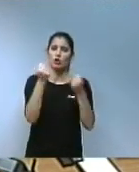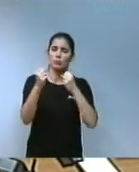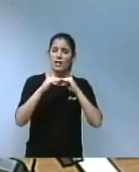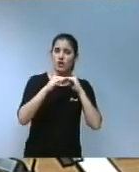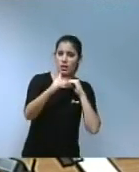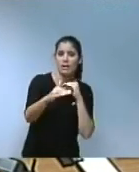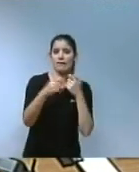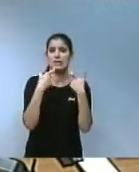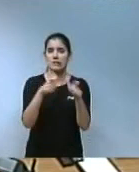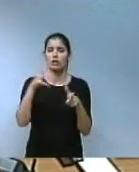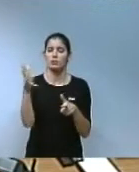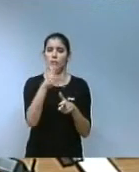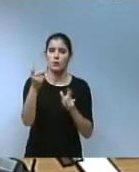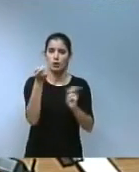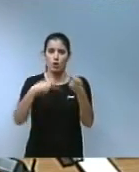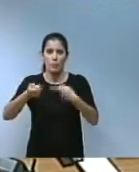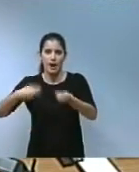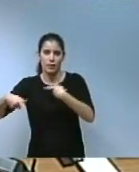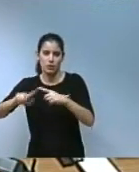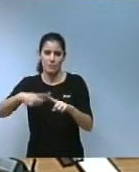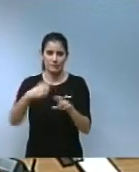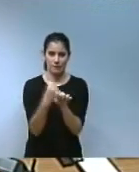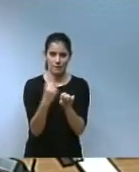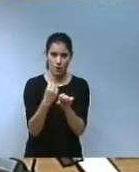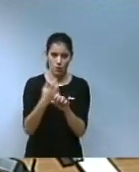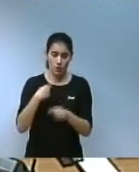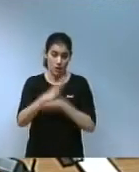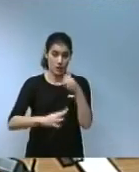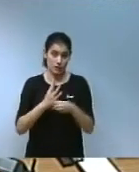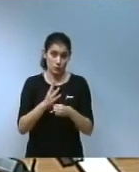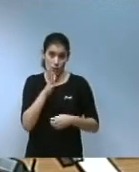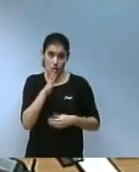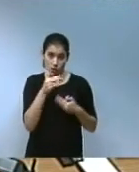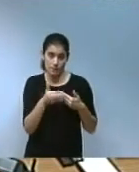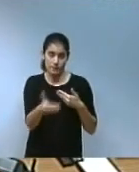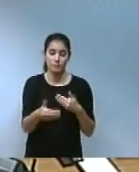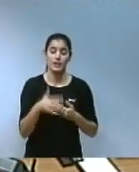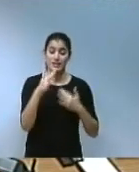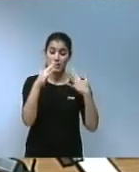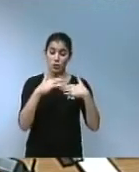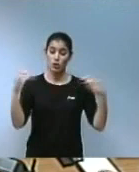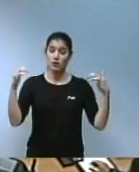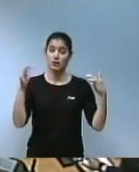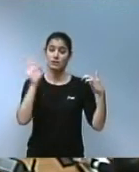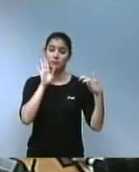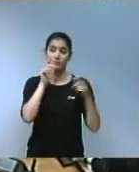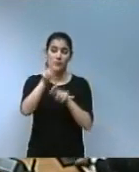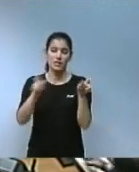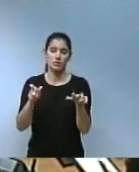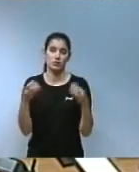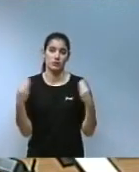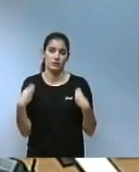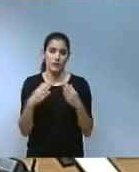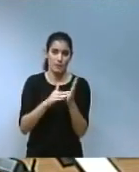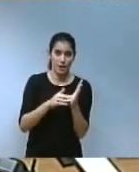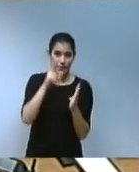Comerç i Treball en la present legislatura. La configuració d'aquestes cors, conforme la voluntat de les valencianes i valencians,